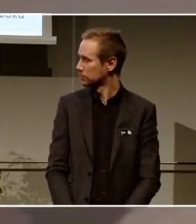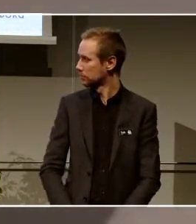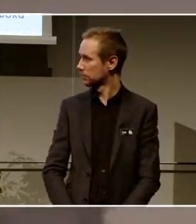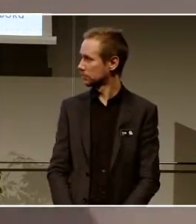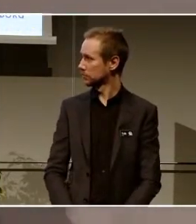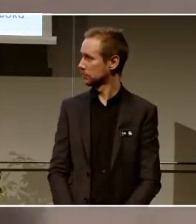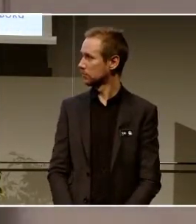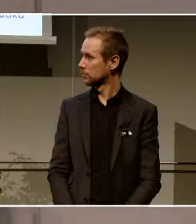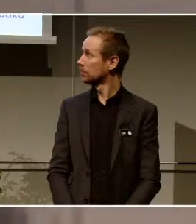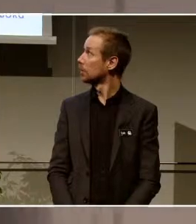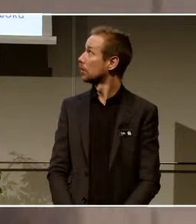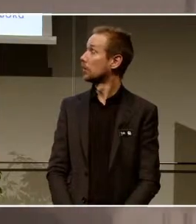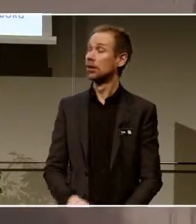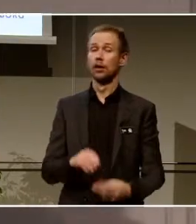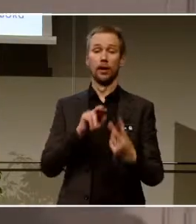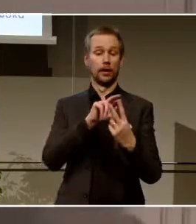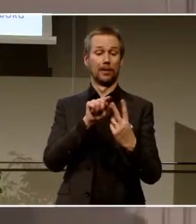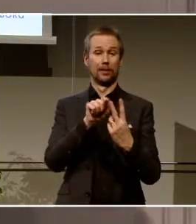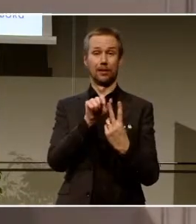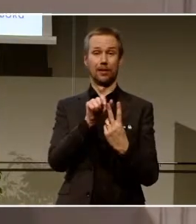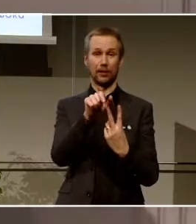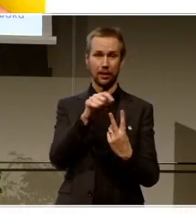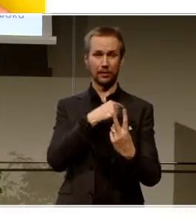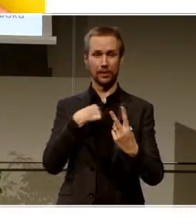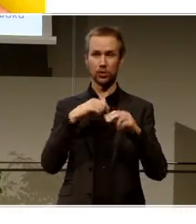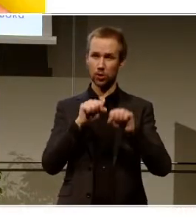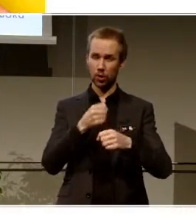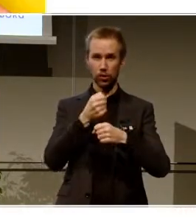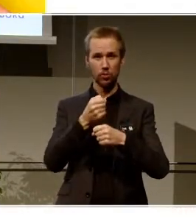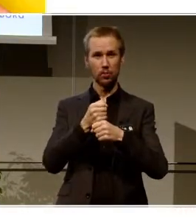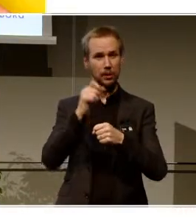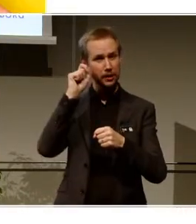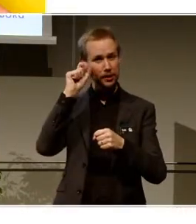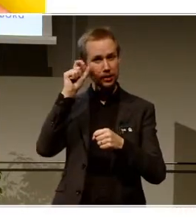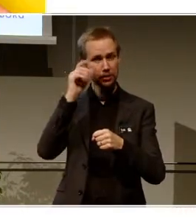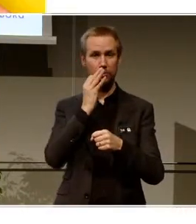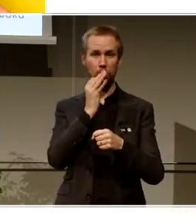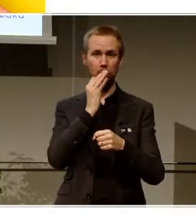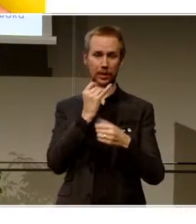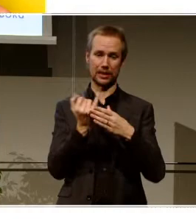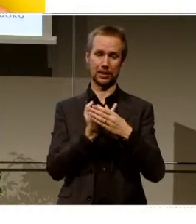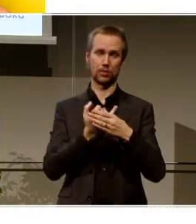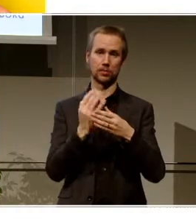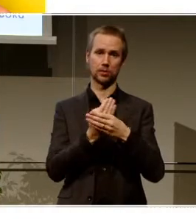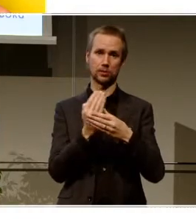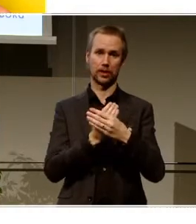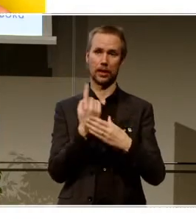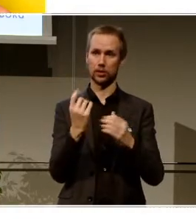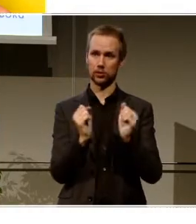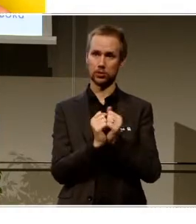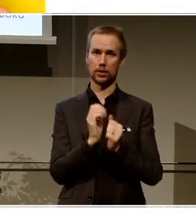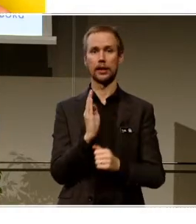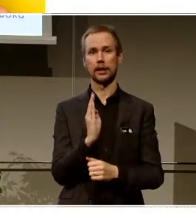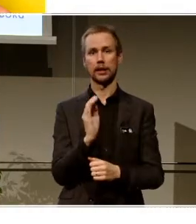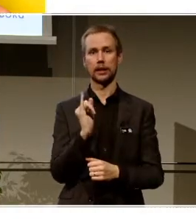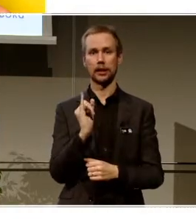Sen det här benet att vi ska jobba med digitaliseringsfrågor i staden. En sak som vi gör där är Digidel-nätverket där vi har